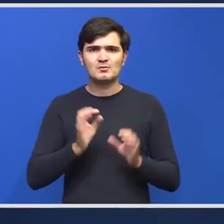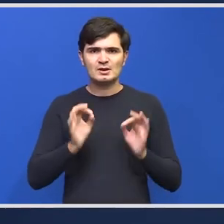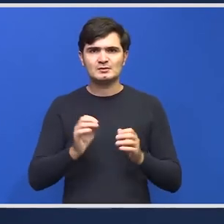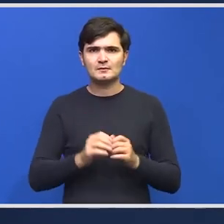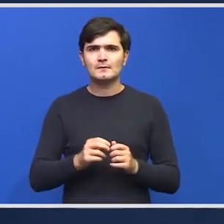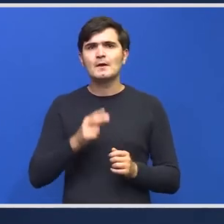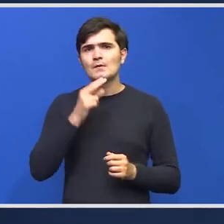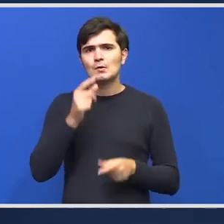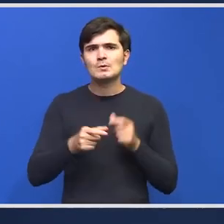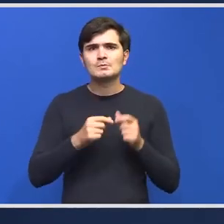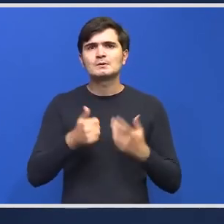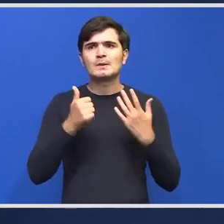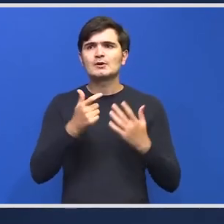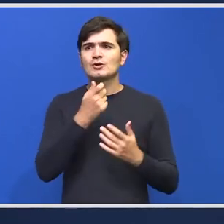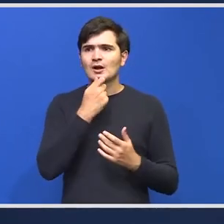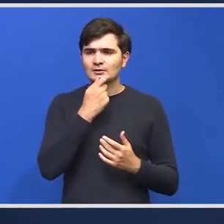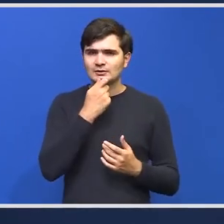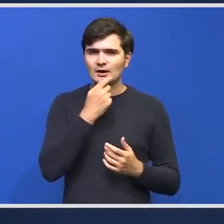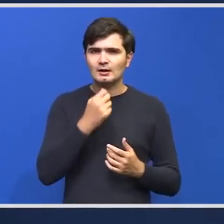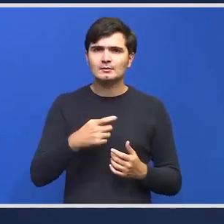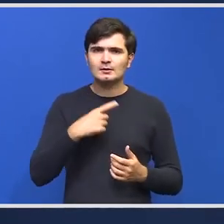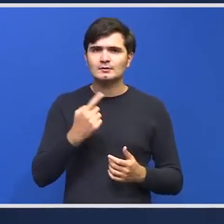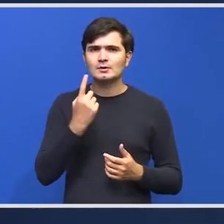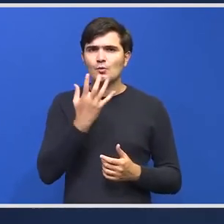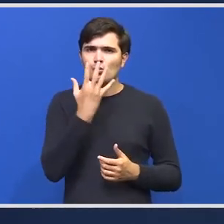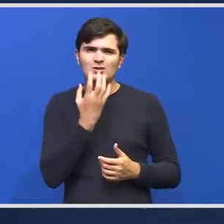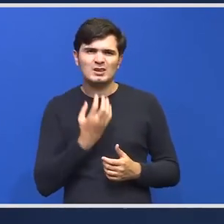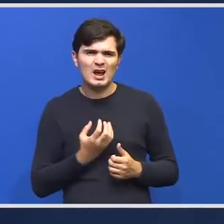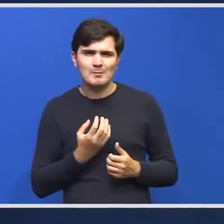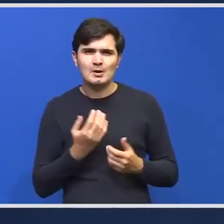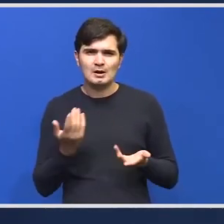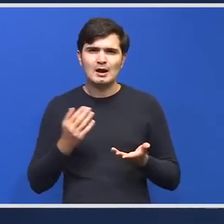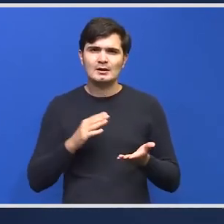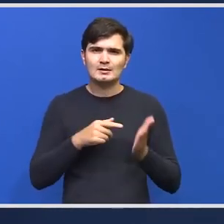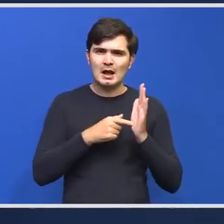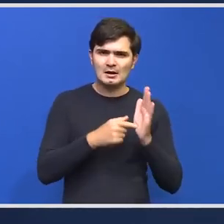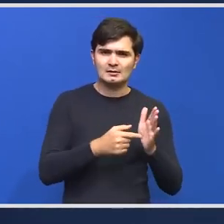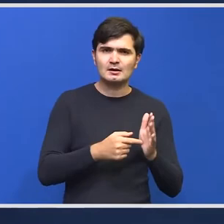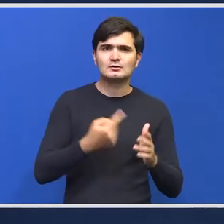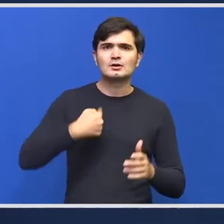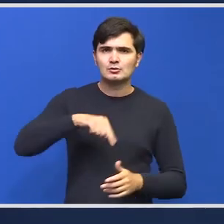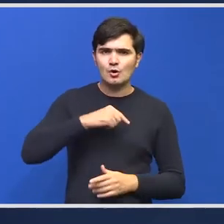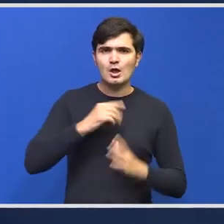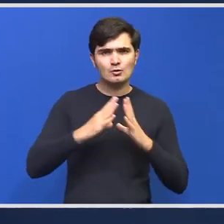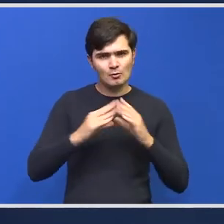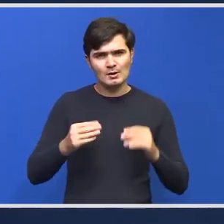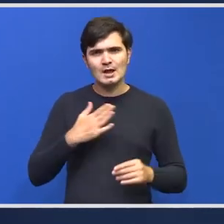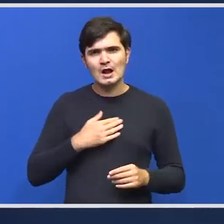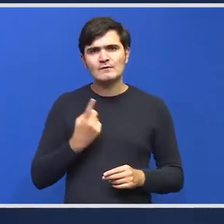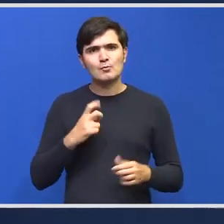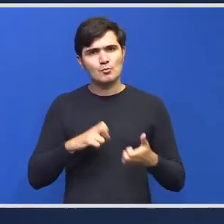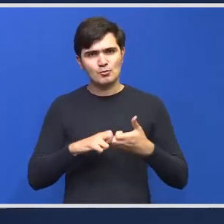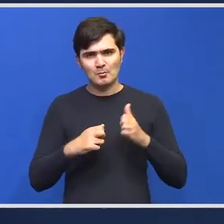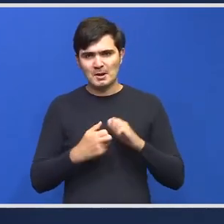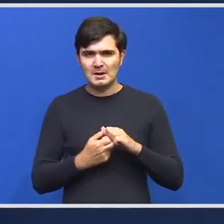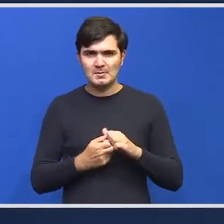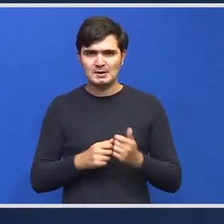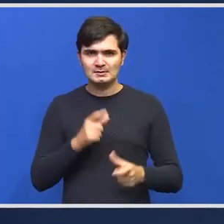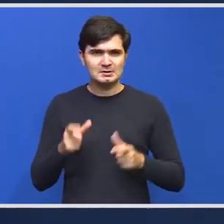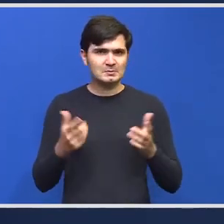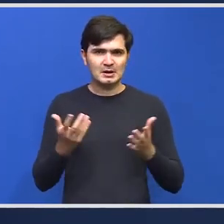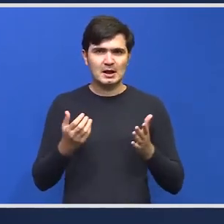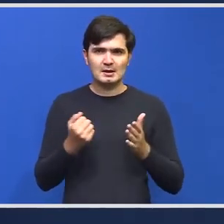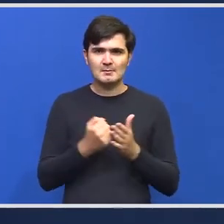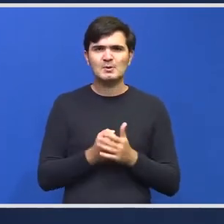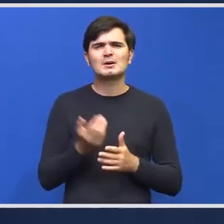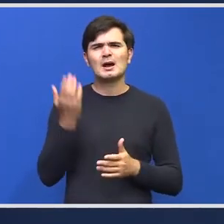șase ani vorbim de o dramă care ne-a arătat că avem ca țară o problemă despre care până la